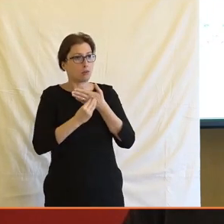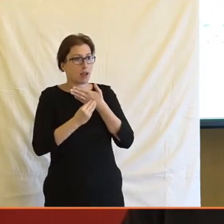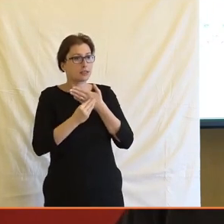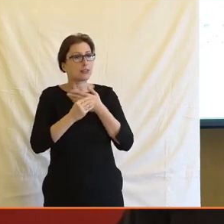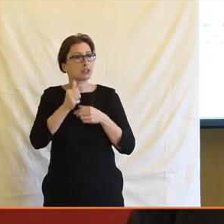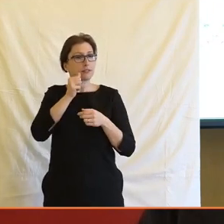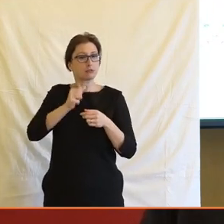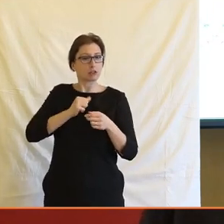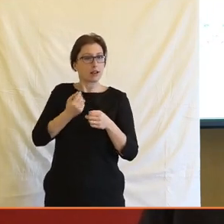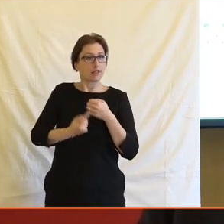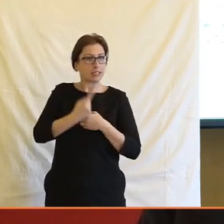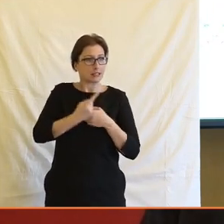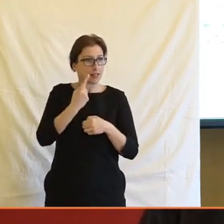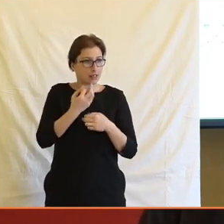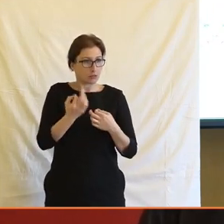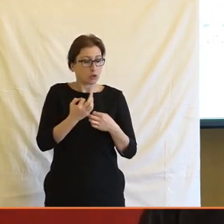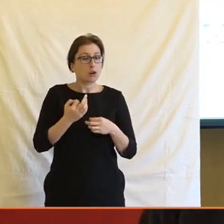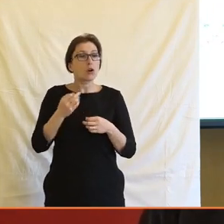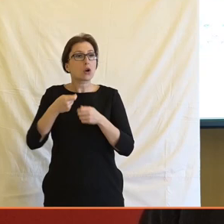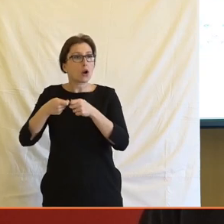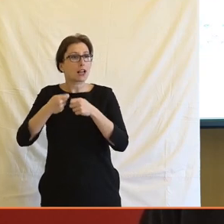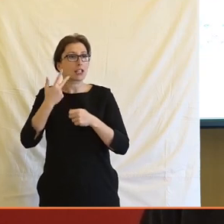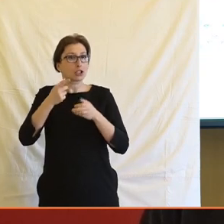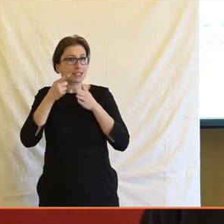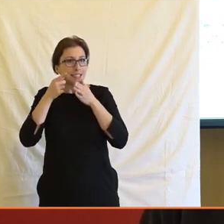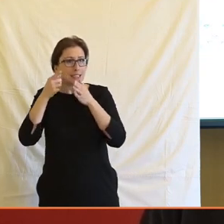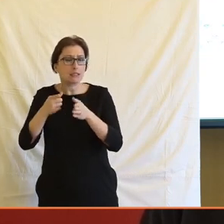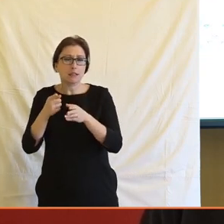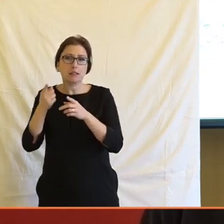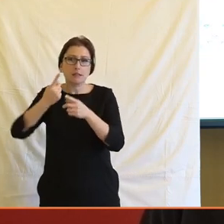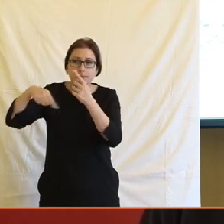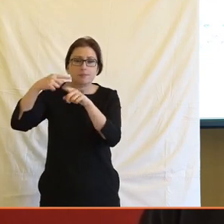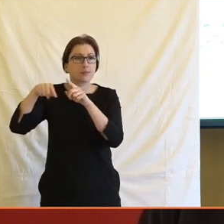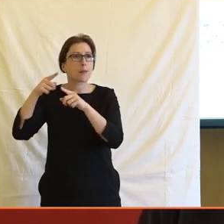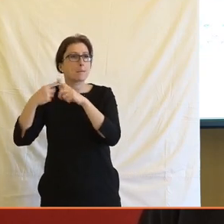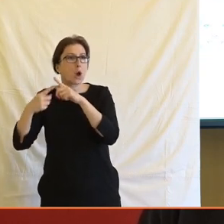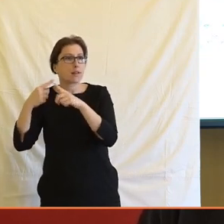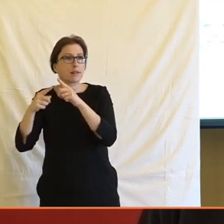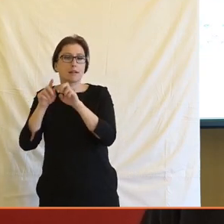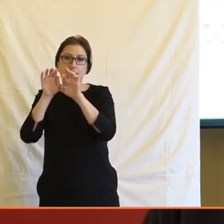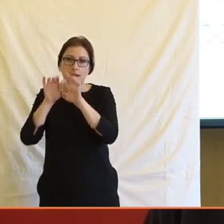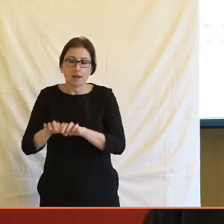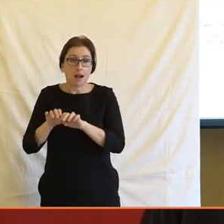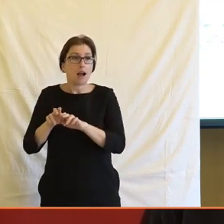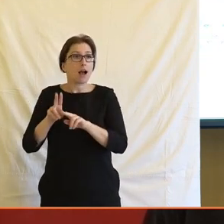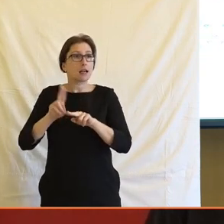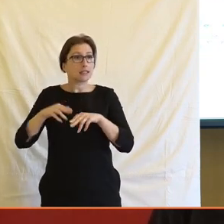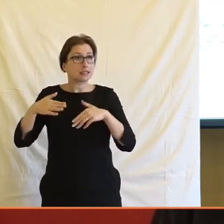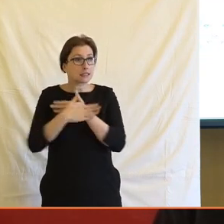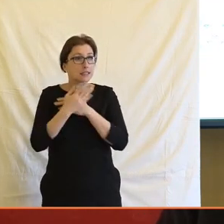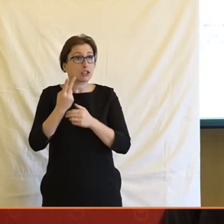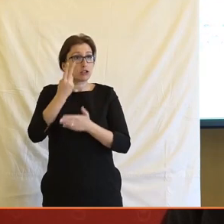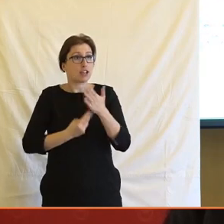četlo a kolega, který tři týdny zpracovával nějaký komplikovanější politický článek, tak byl trochu dočenej tím, že ořád věší